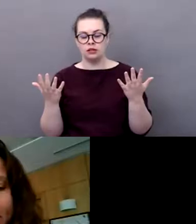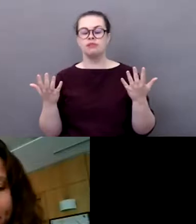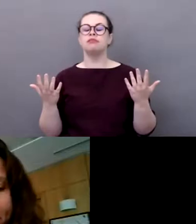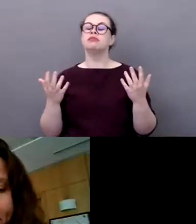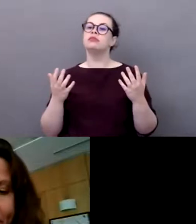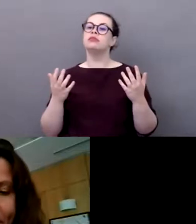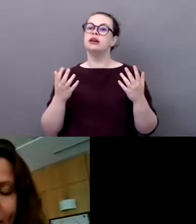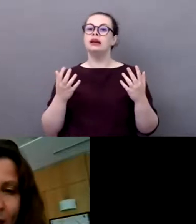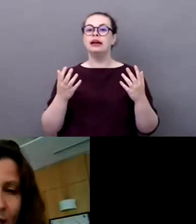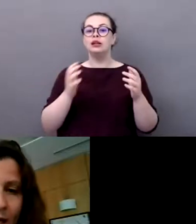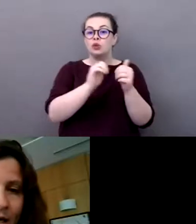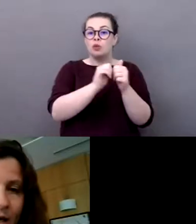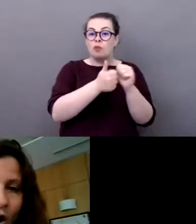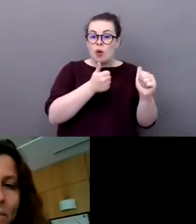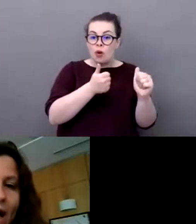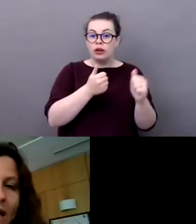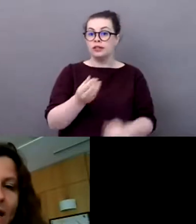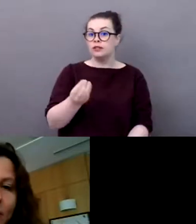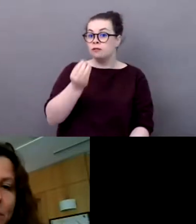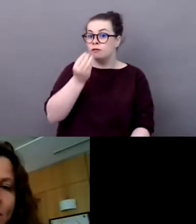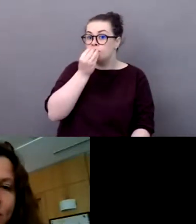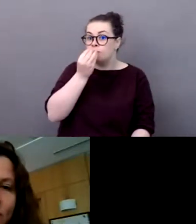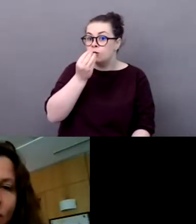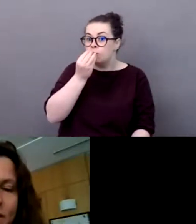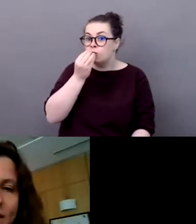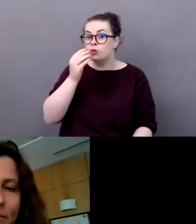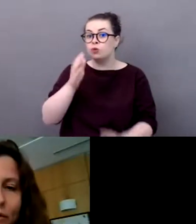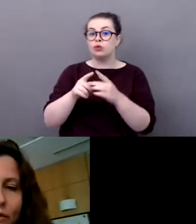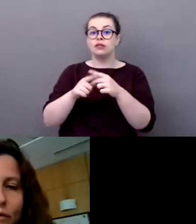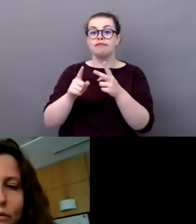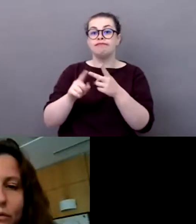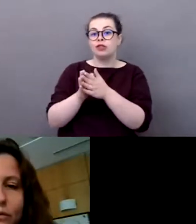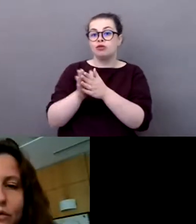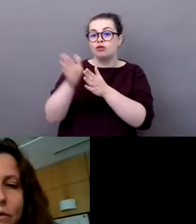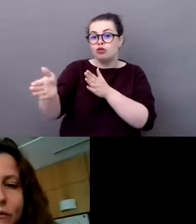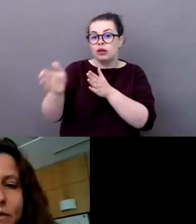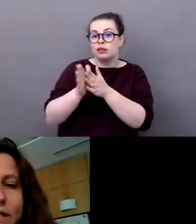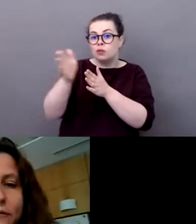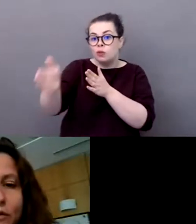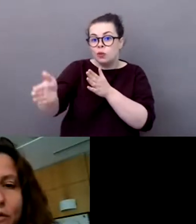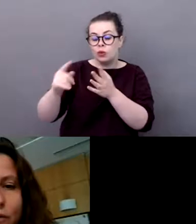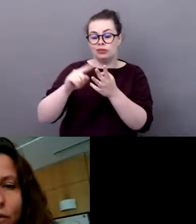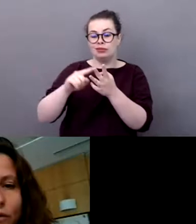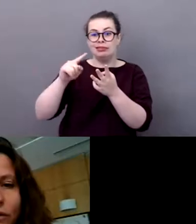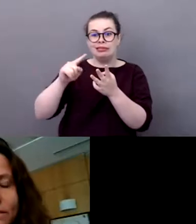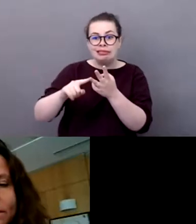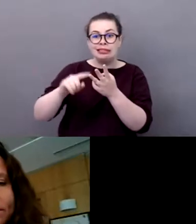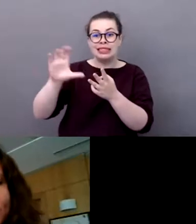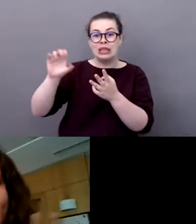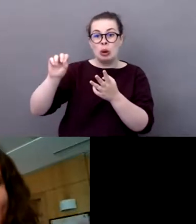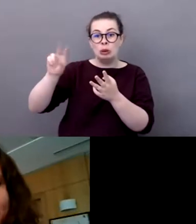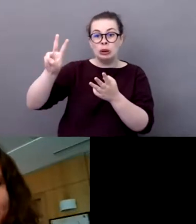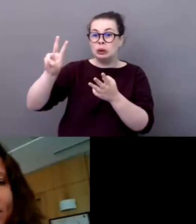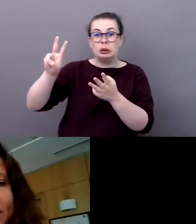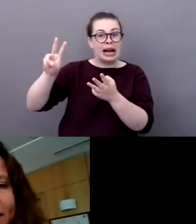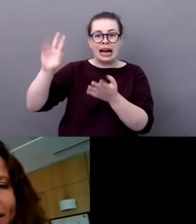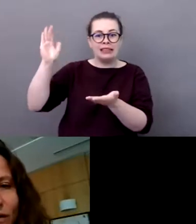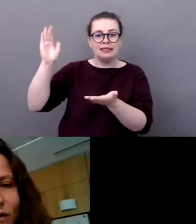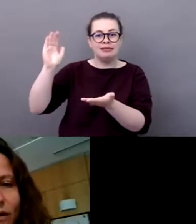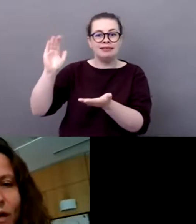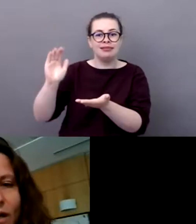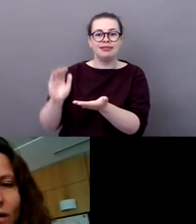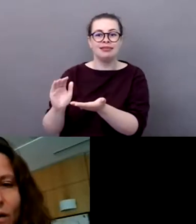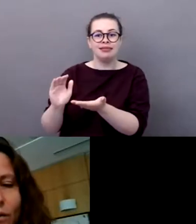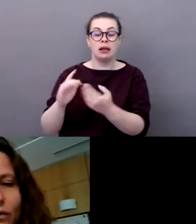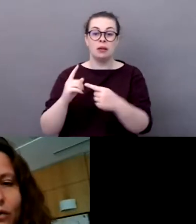sportifs. En parallèle, bien sûr, c'est important de suivre aussi l'évolution de la politique